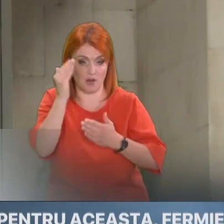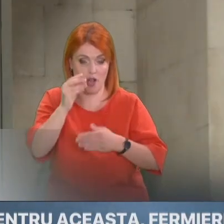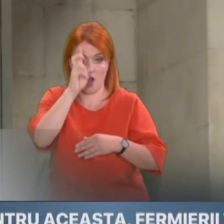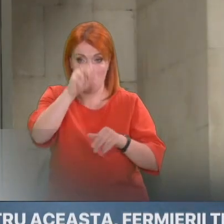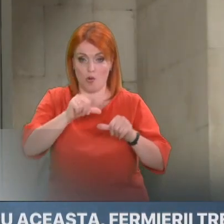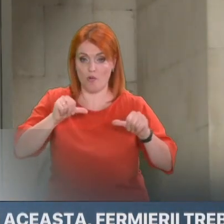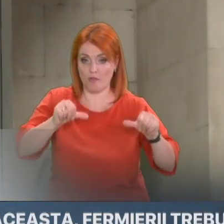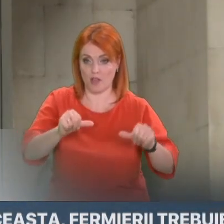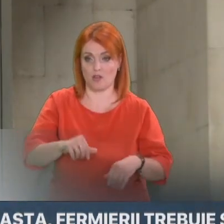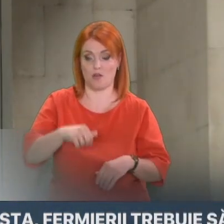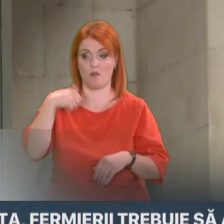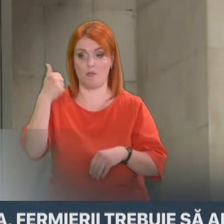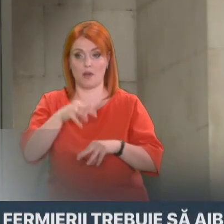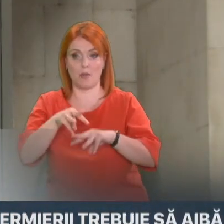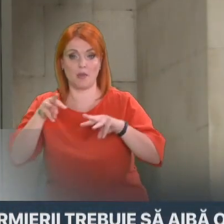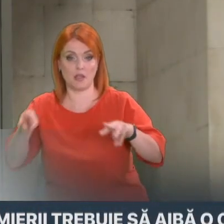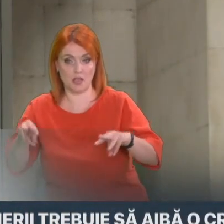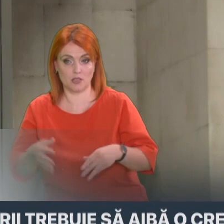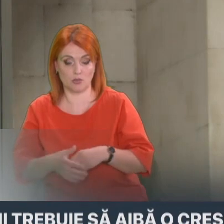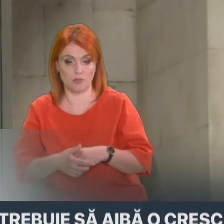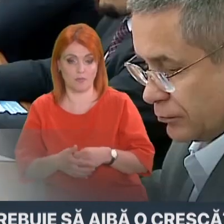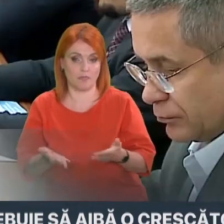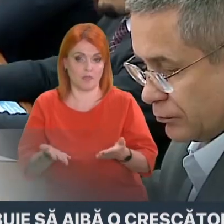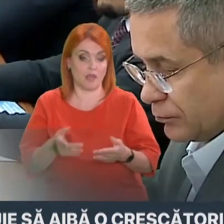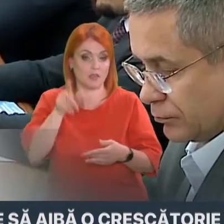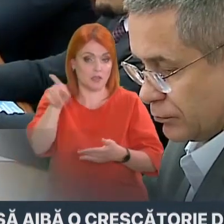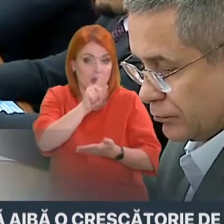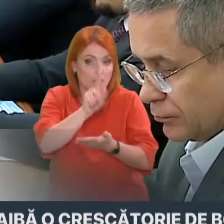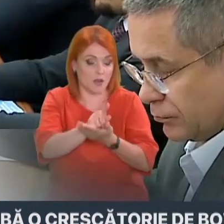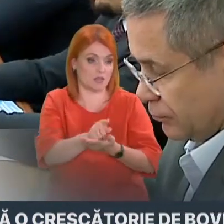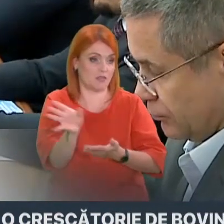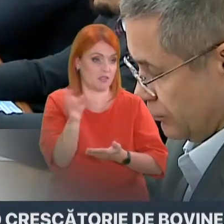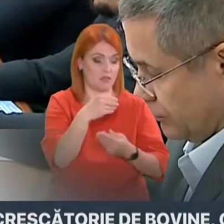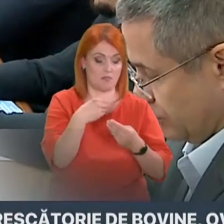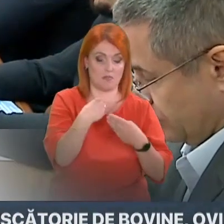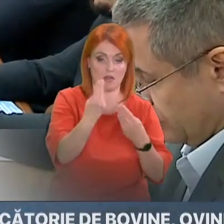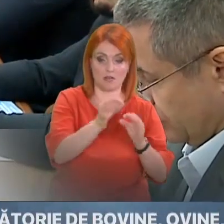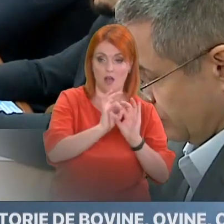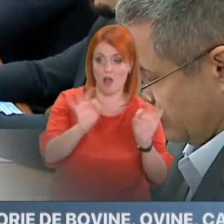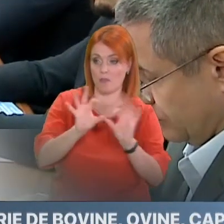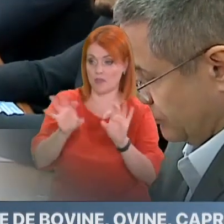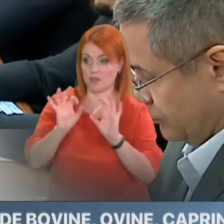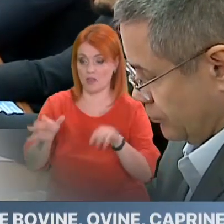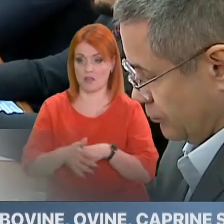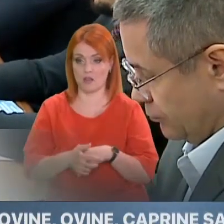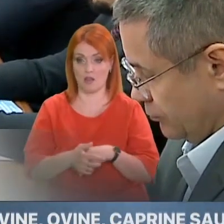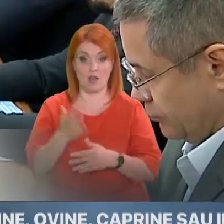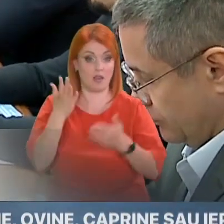atunci acest lucru o să-l facă oponenții tăi politici. Și este clar că o să-l facă detrimentul interesului și imaginei tale.